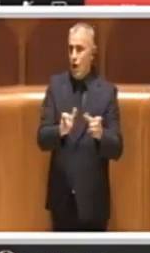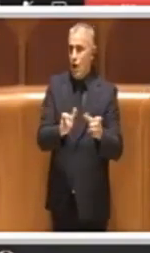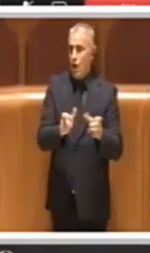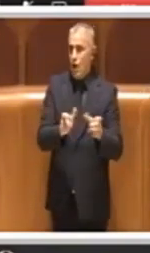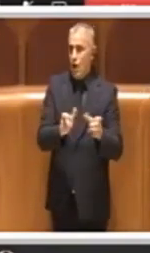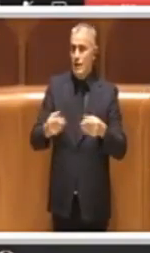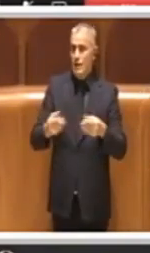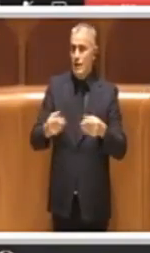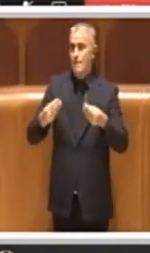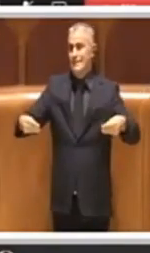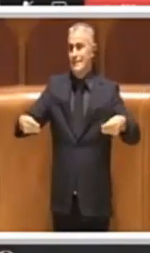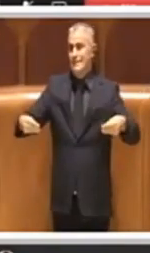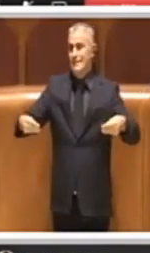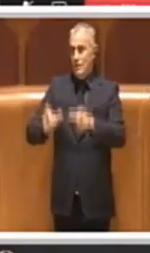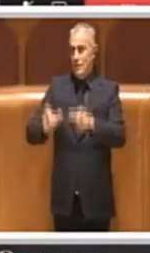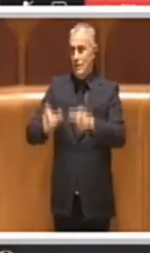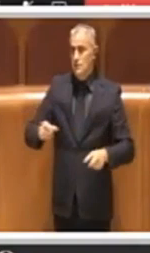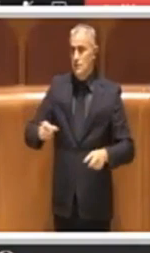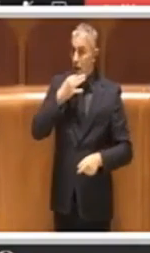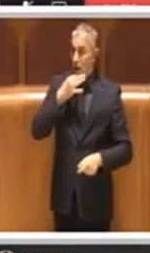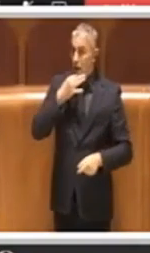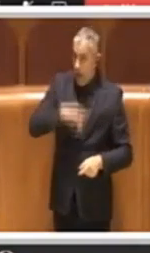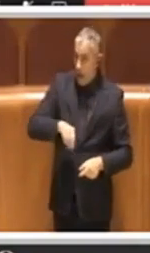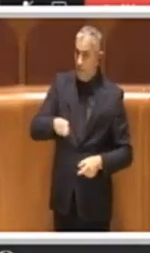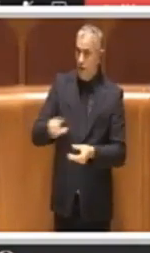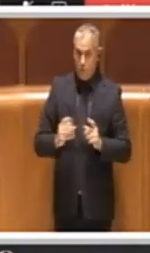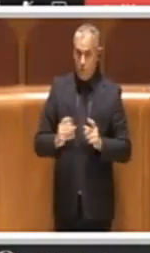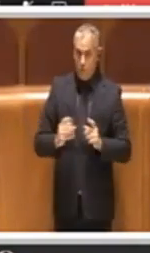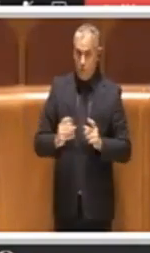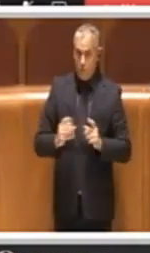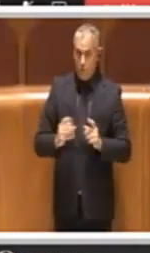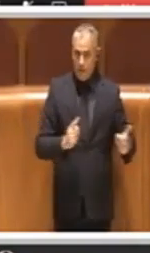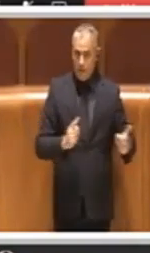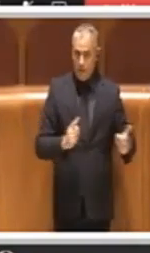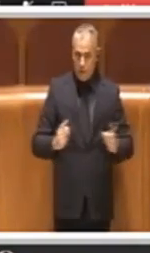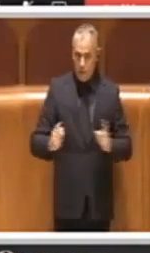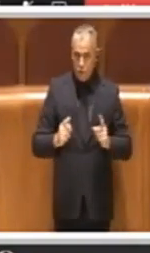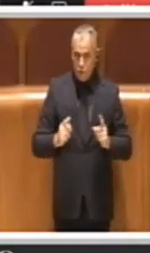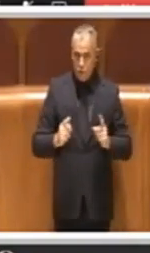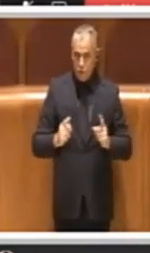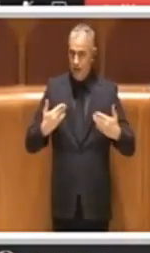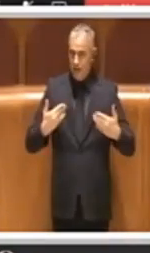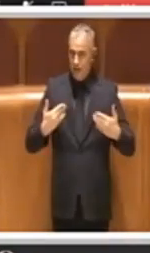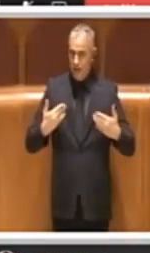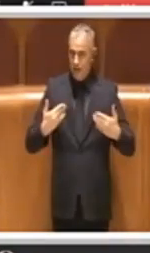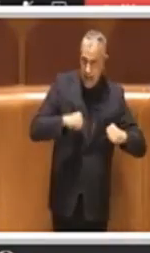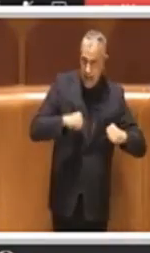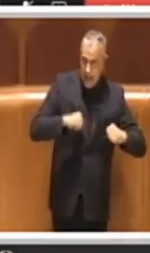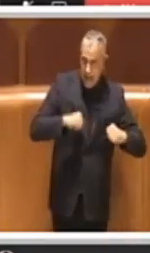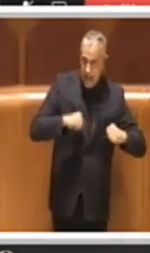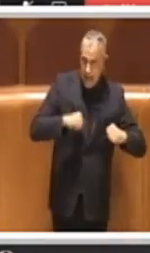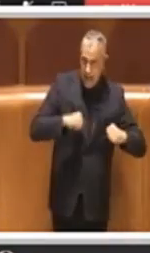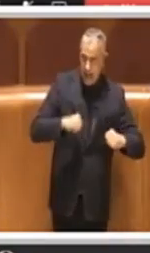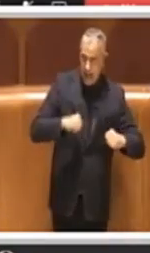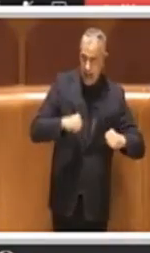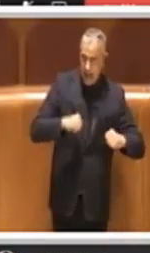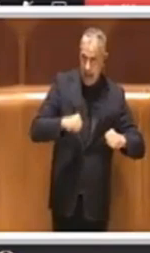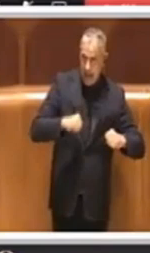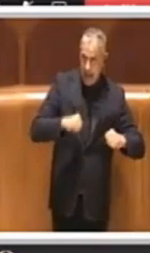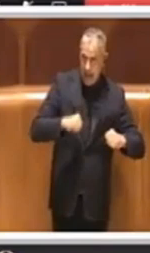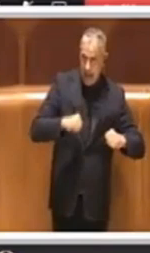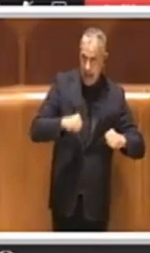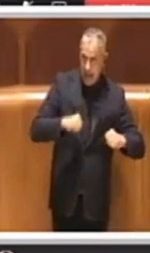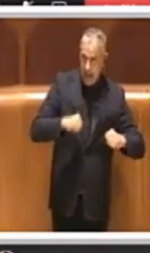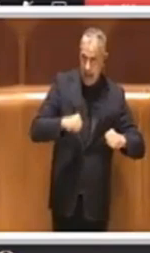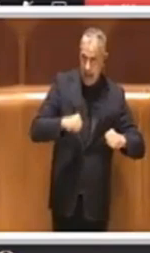abilitati e titolati, perché così in questo periodo di emergenza sanitaria e tragico di sofferenza economica diamo anche un'aiuta a